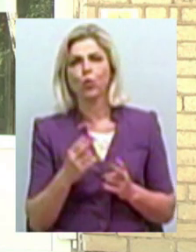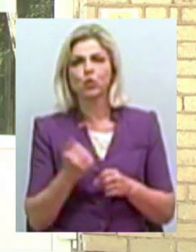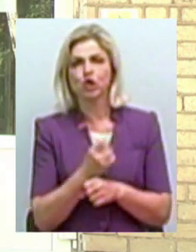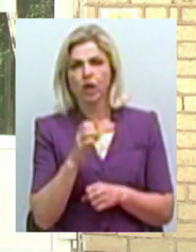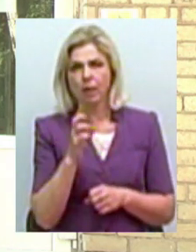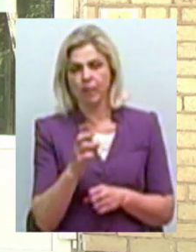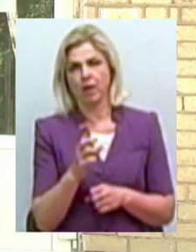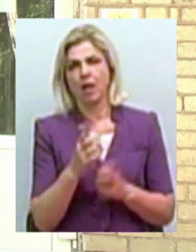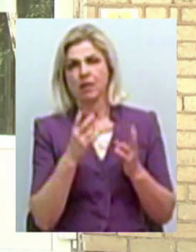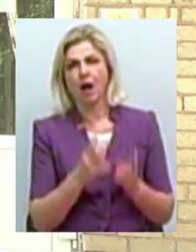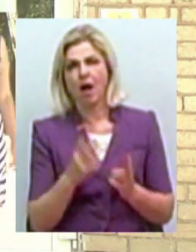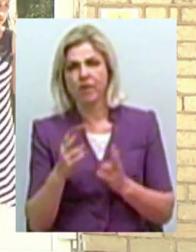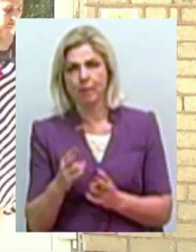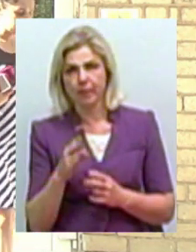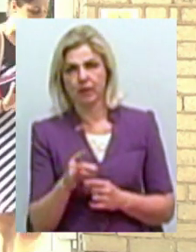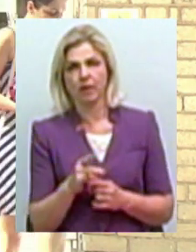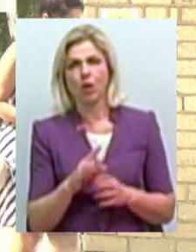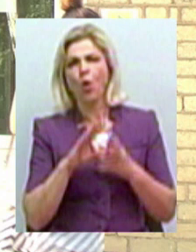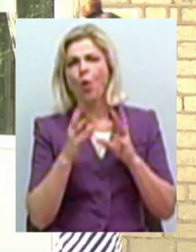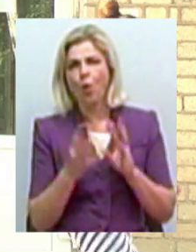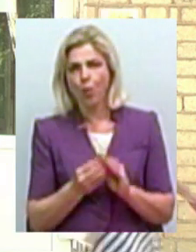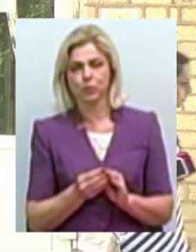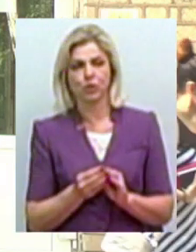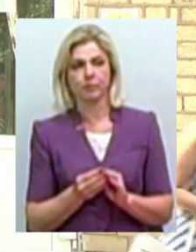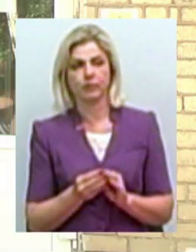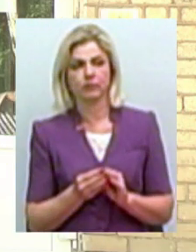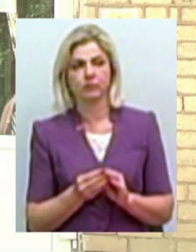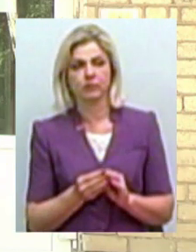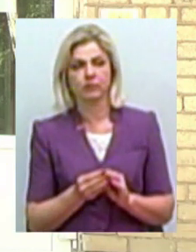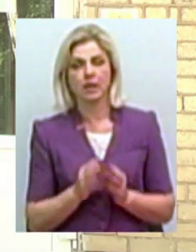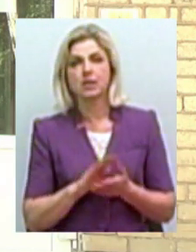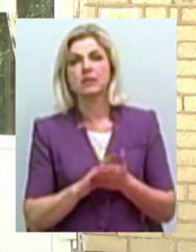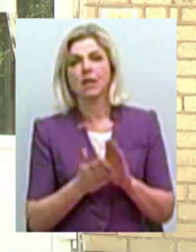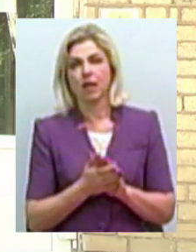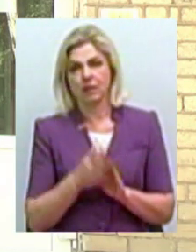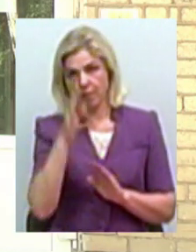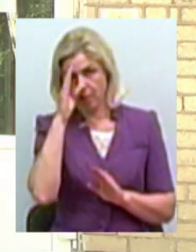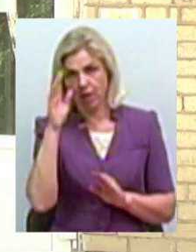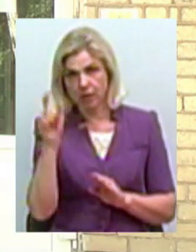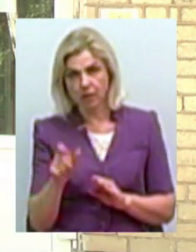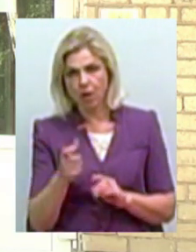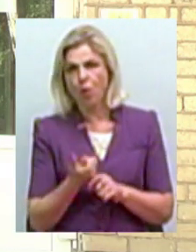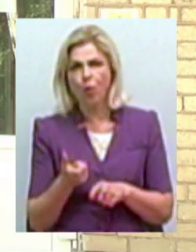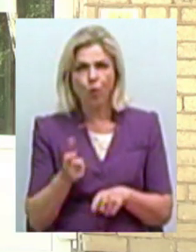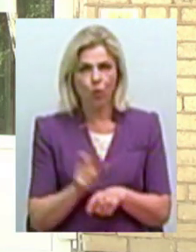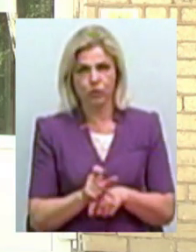Ну, в общем, взагалі стан дитини вкрай важкий.